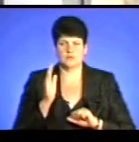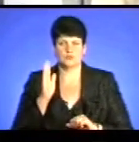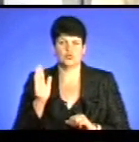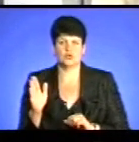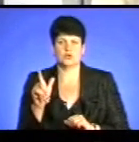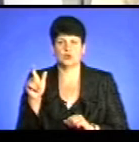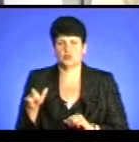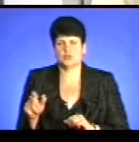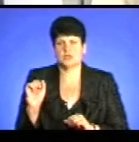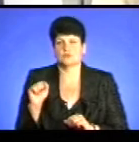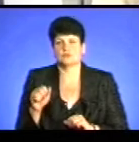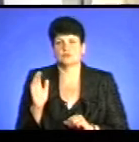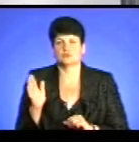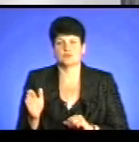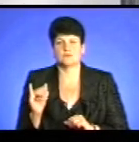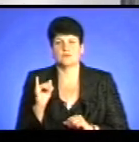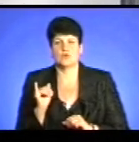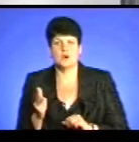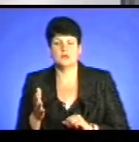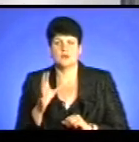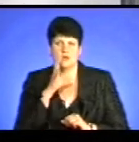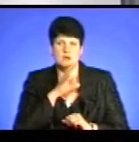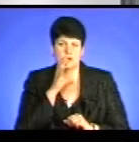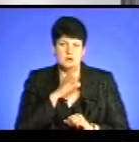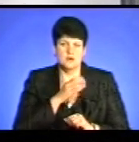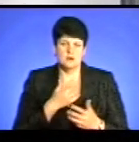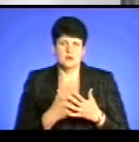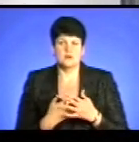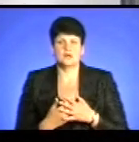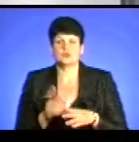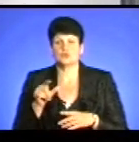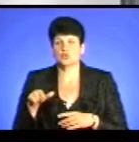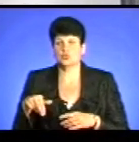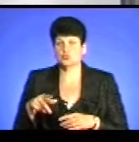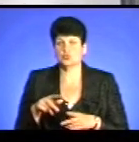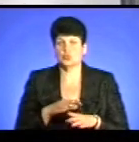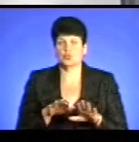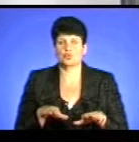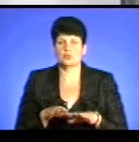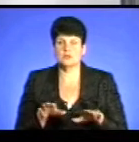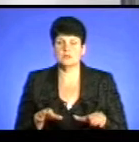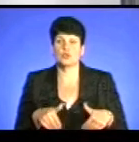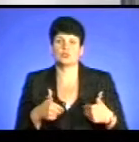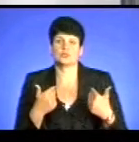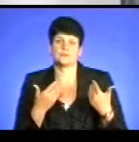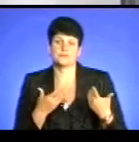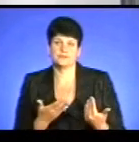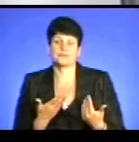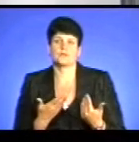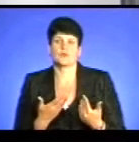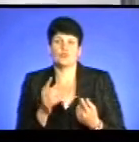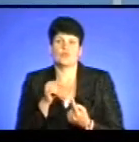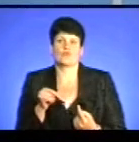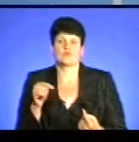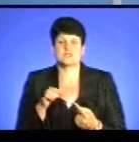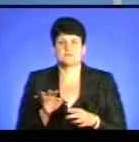людині може стати зле. Навіть, якщо люди йдуть купатися до водоєм, все-таки рекомендуємо в визначених місцях,